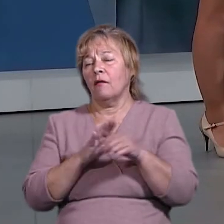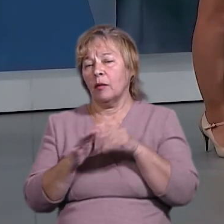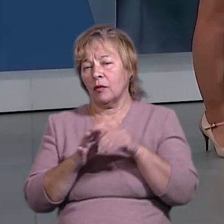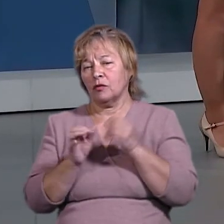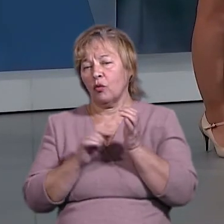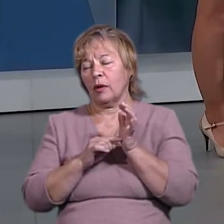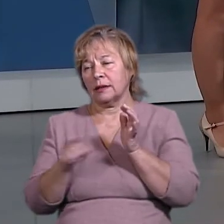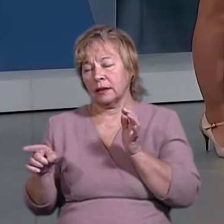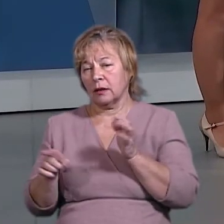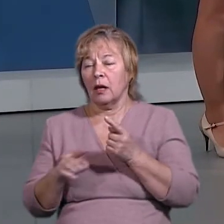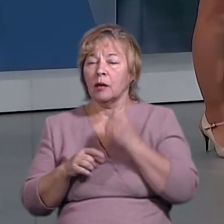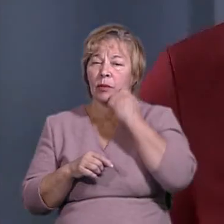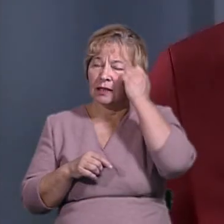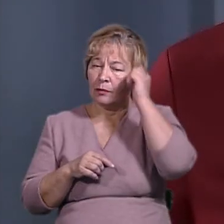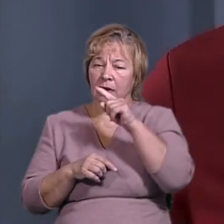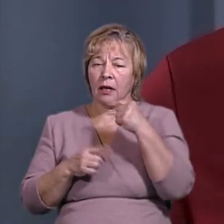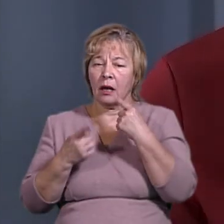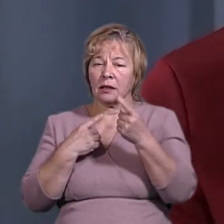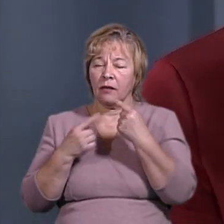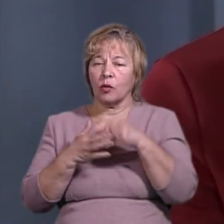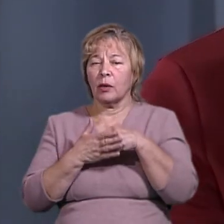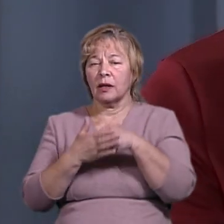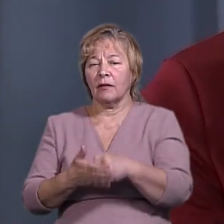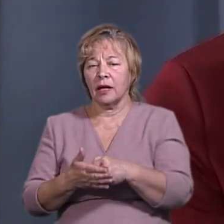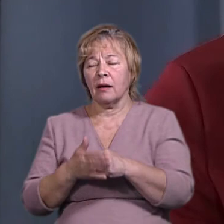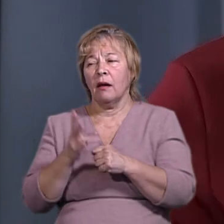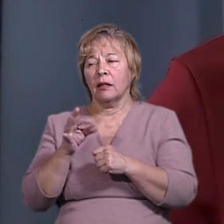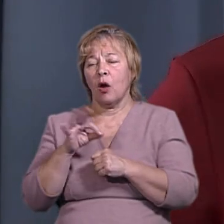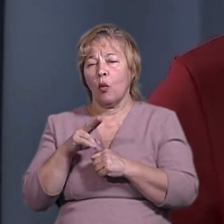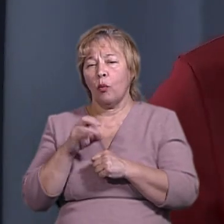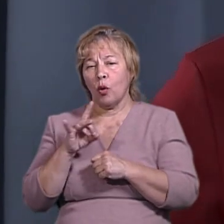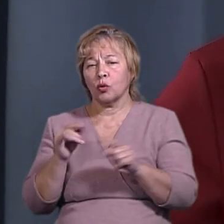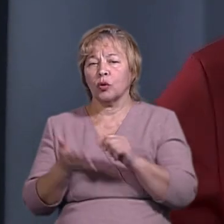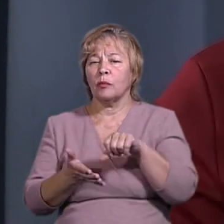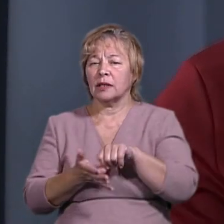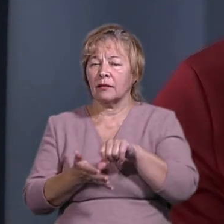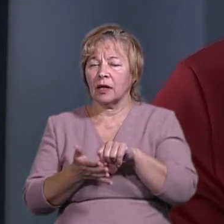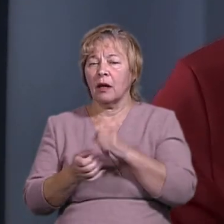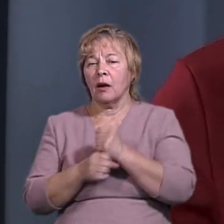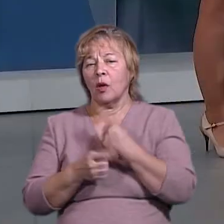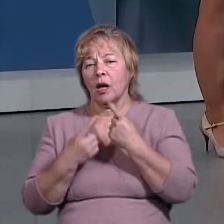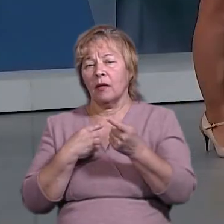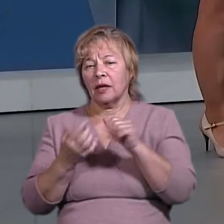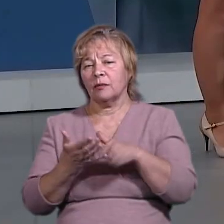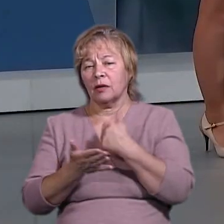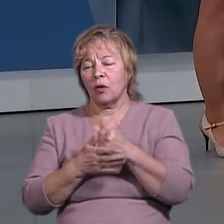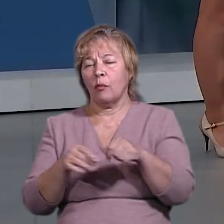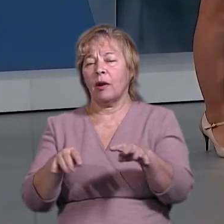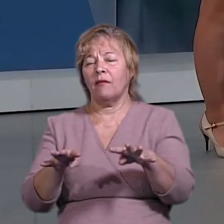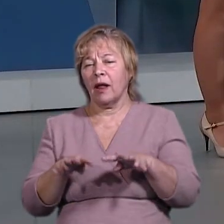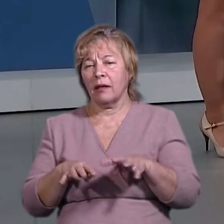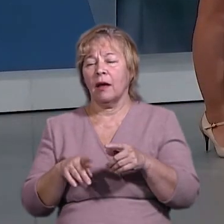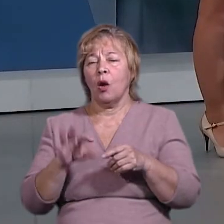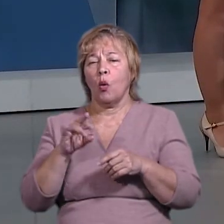процесу. Дякую за розмову. Про тиск на громадянську мережу опора та що її представники робитимуть далі, говорили з головою управління опори Ольгою